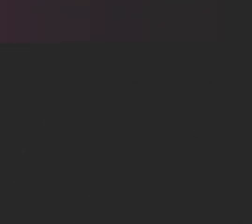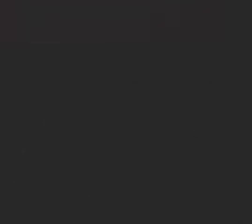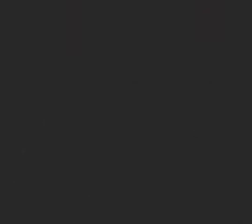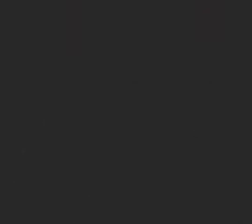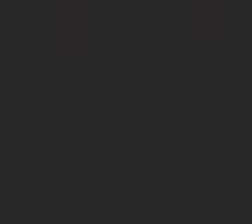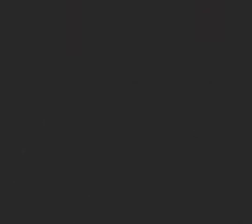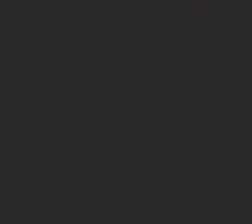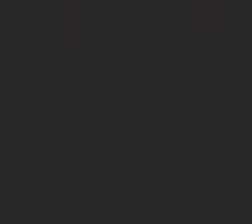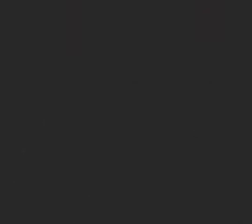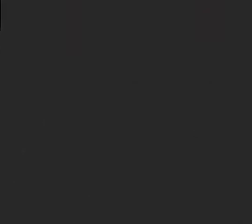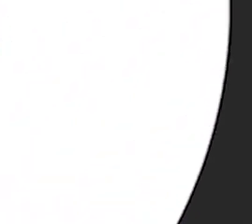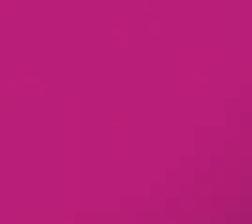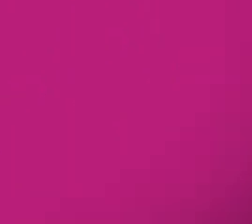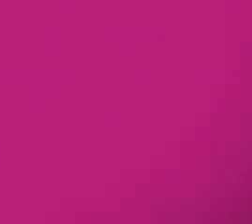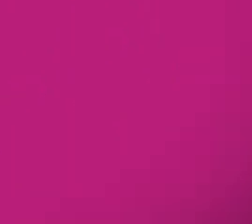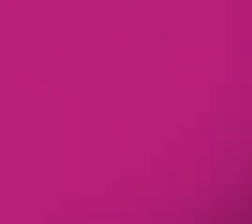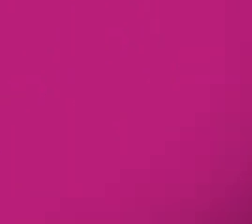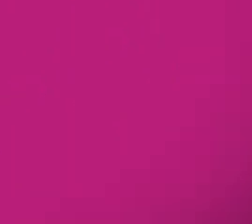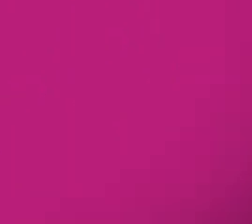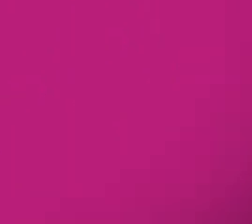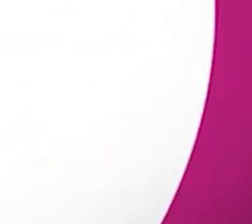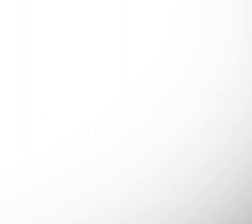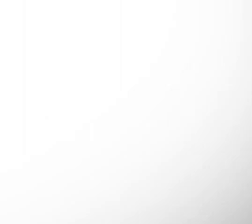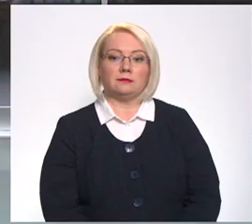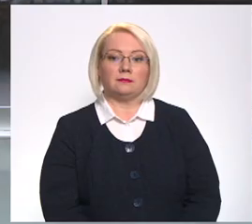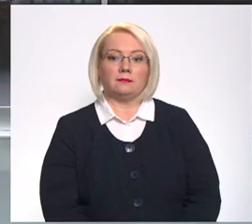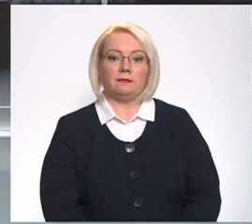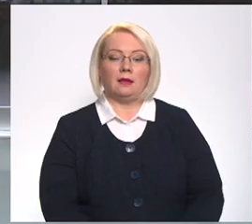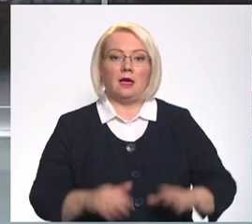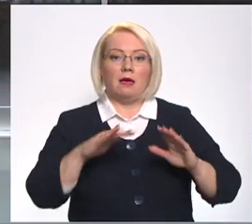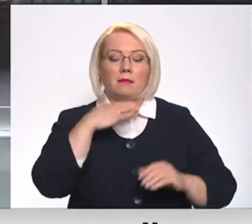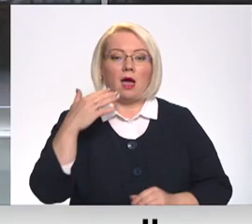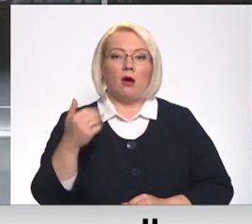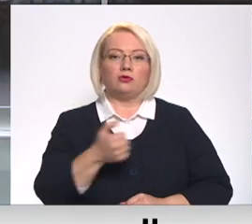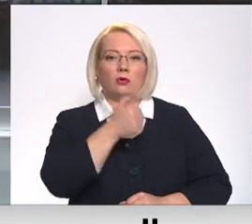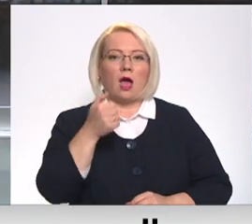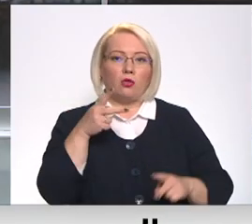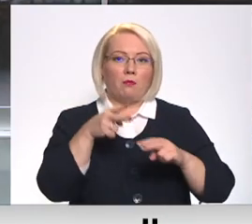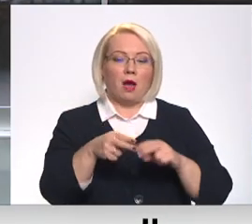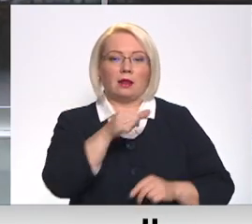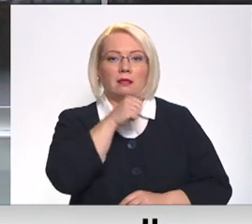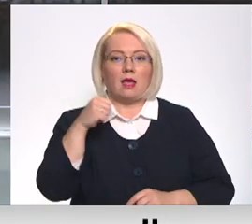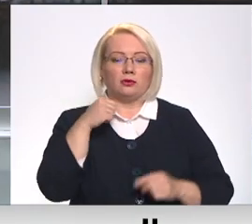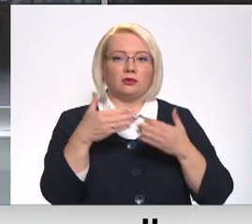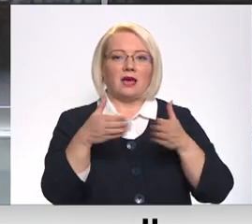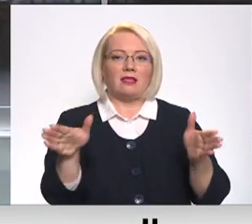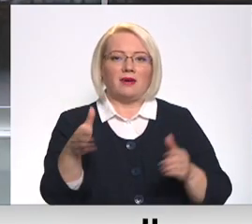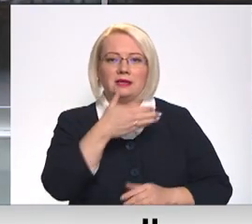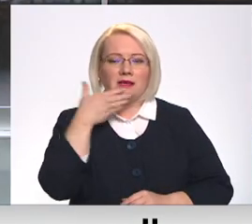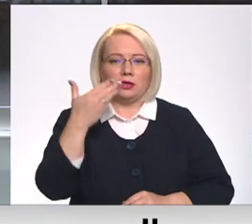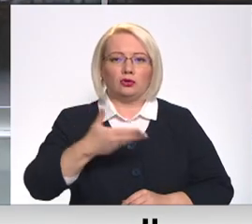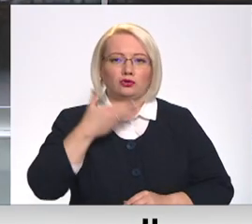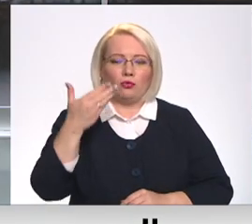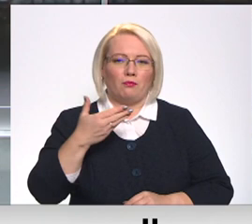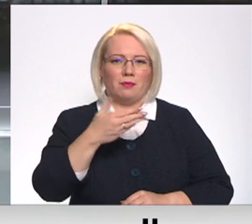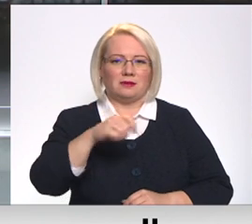Re, visi ēters ir te! Pēc vairāk gadu pārtraukuma talsos atvērts siltas zupas